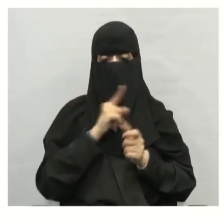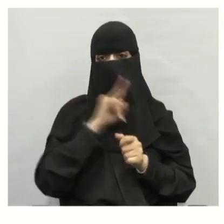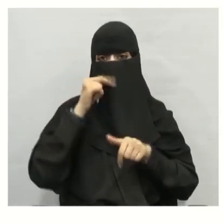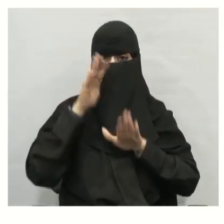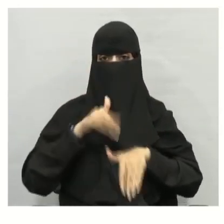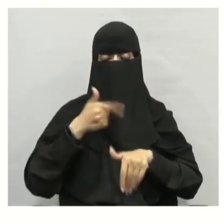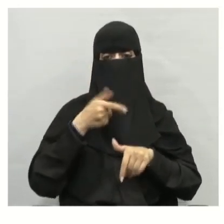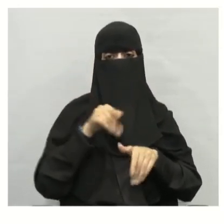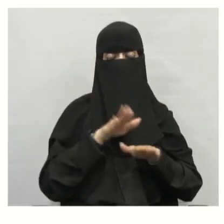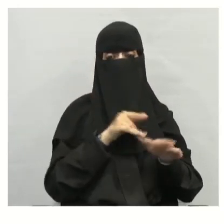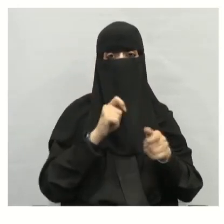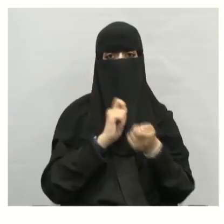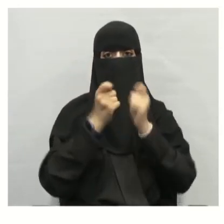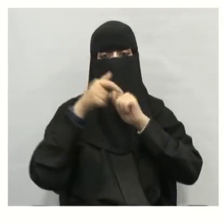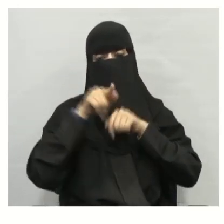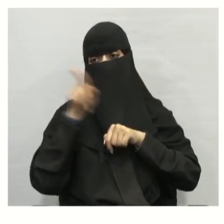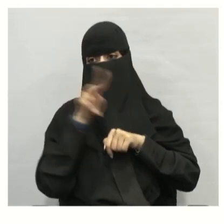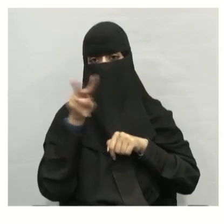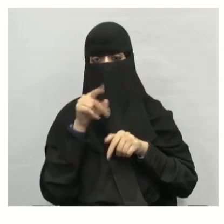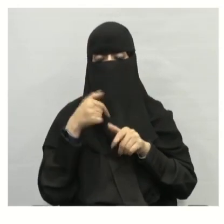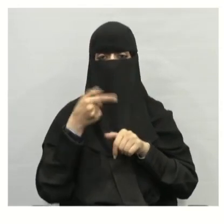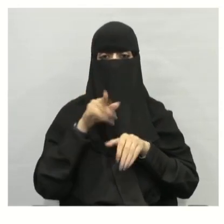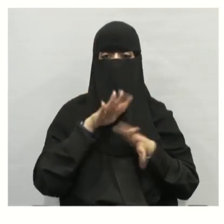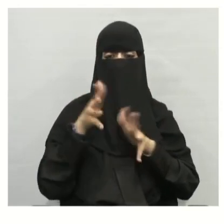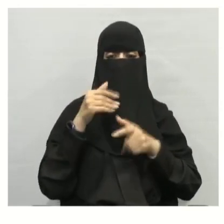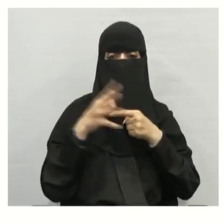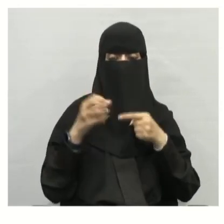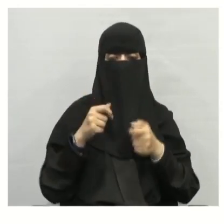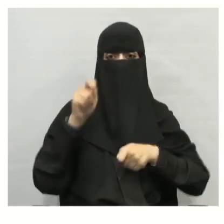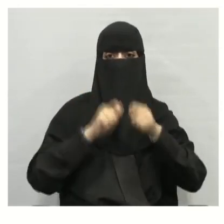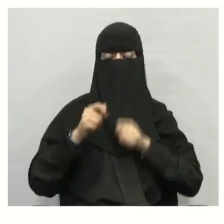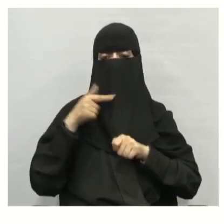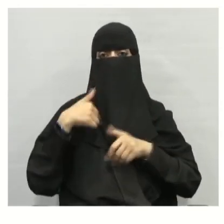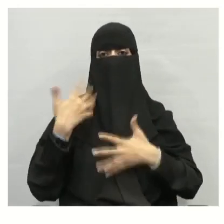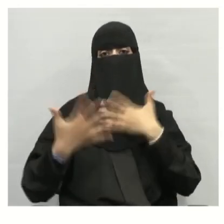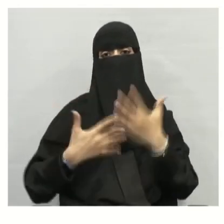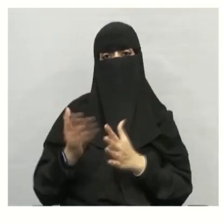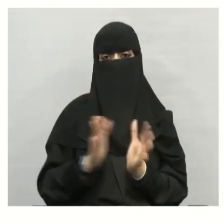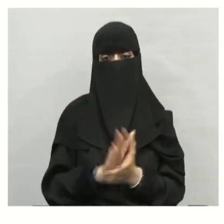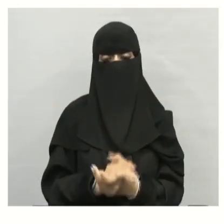لا بد من إيجاد بديل لهما أو نقلل من استهلاك الطاقة